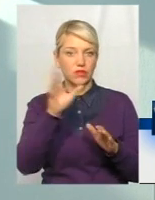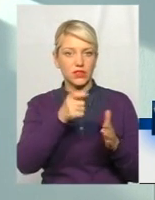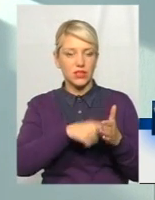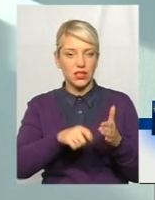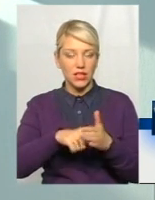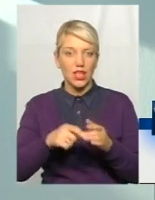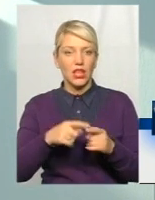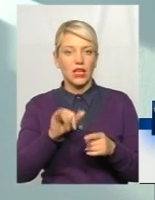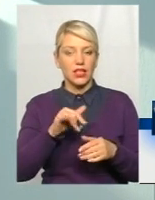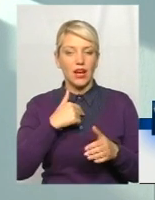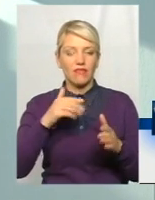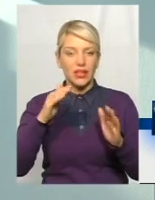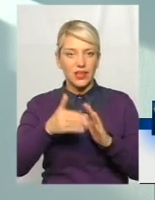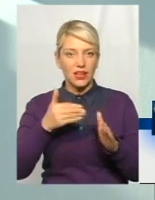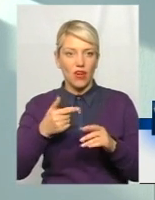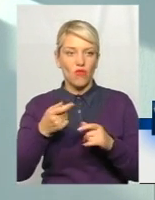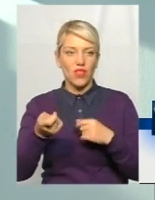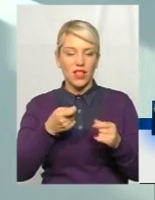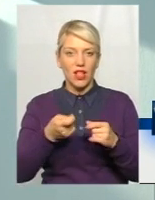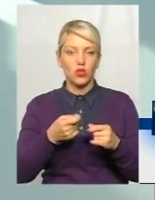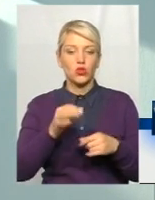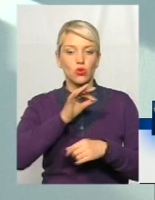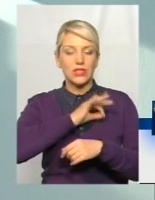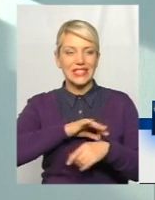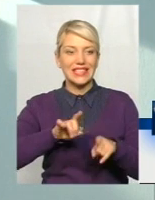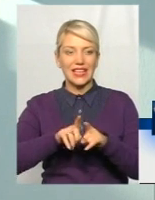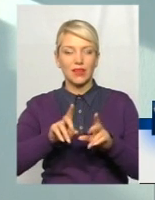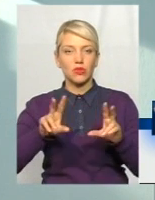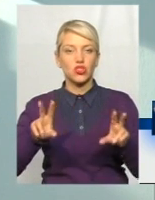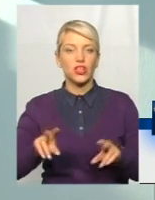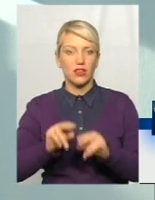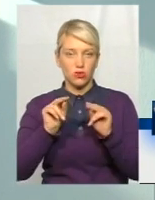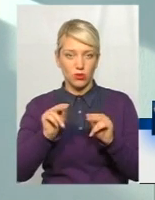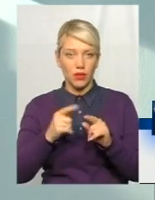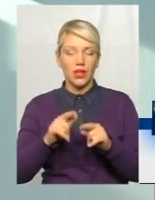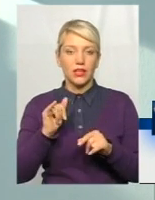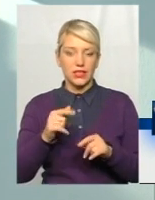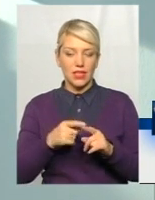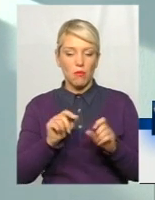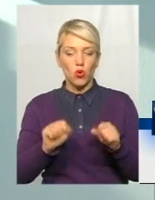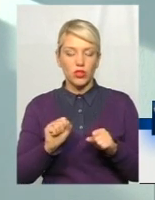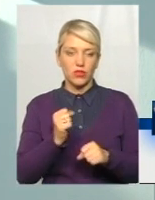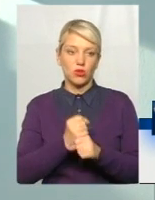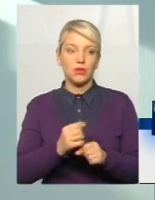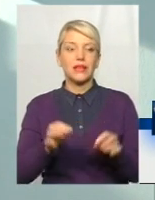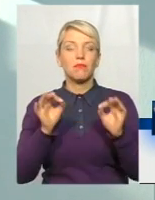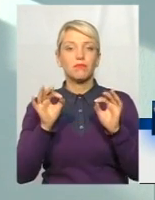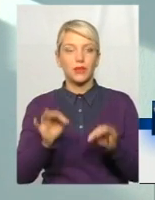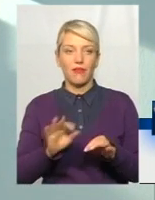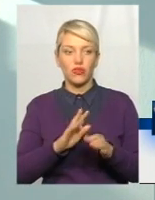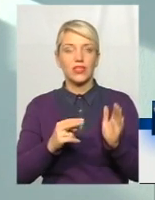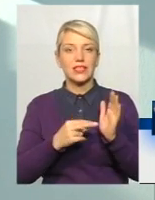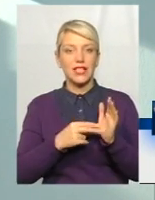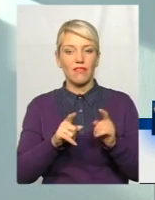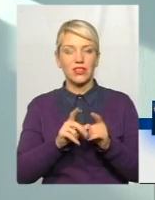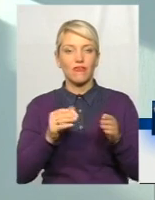всіх регіонах скористатися цим шансом, тому що, знаєте, це і загроза, це і можливість. Можливість зробити правильно. Не ставити так